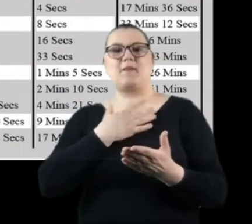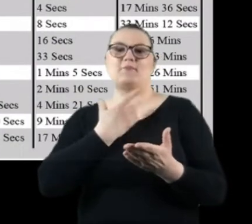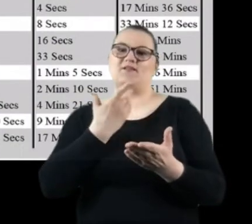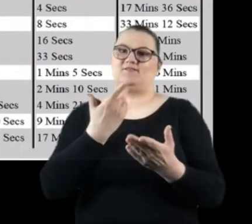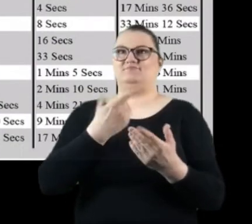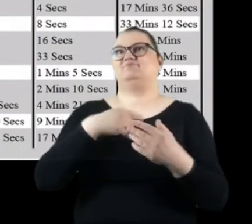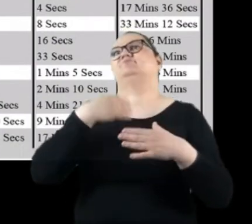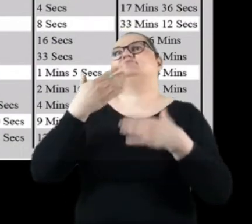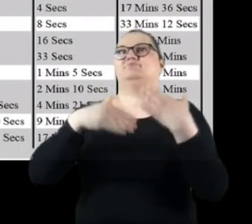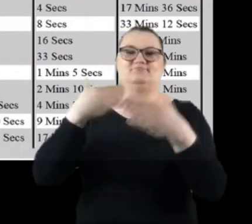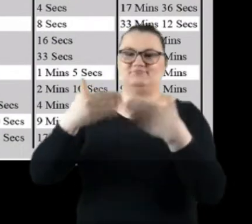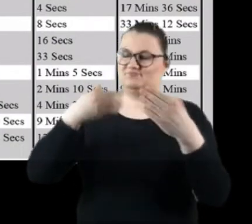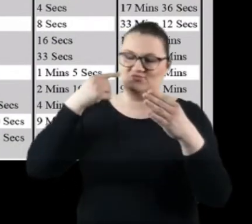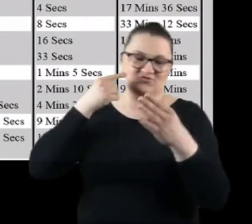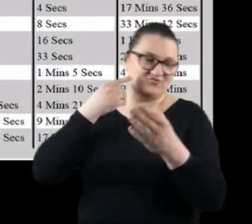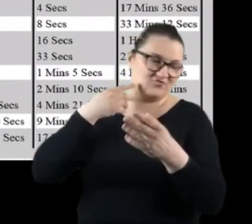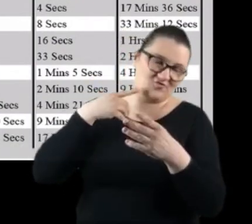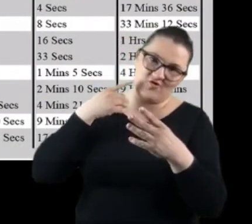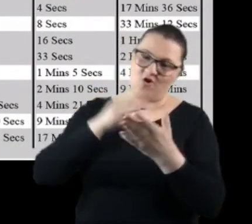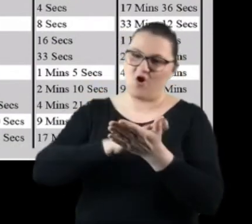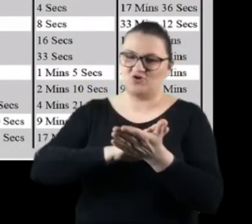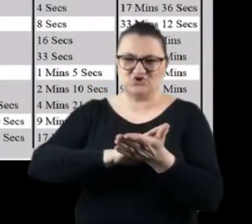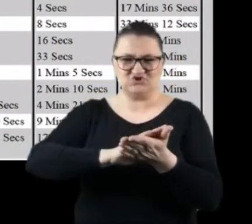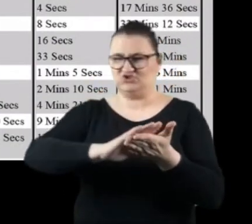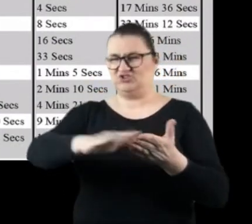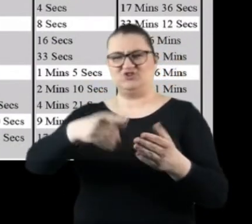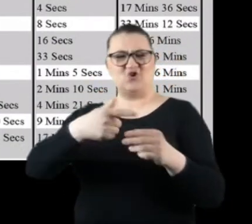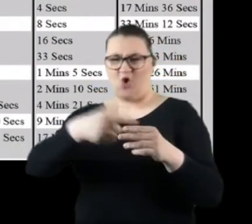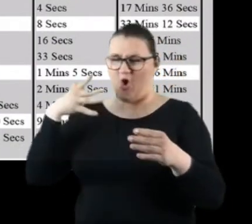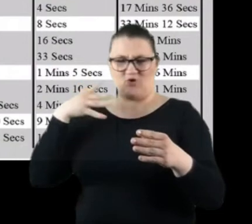nieskończoną głębię ostrości od samego otworka.